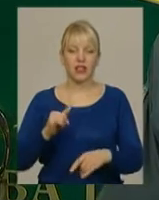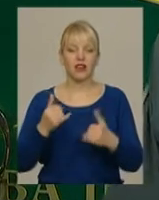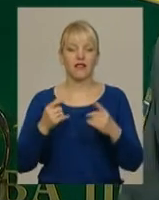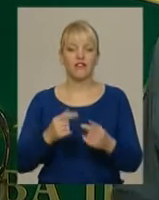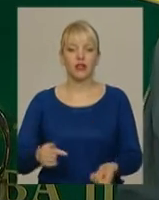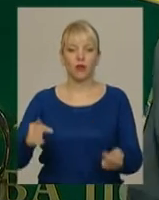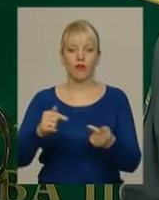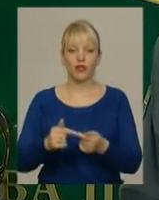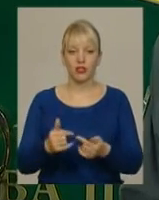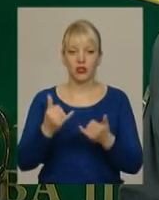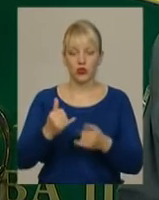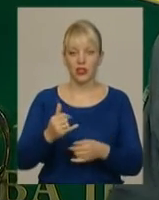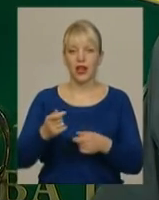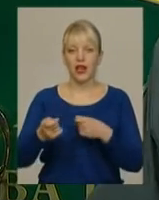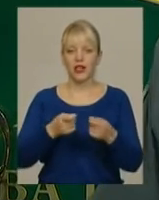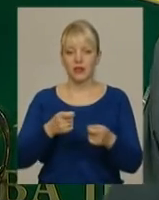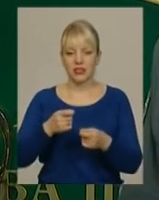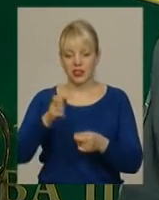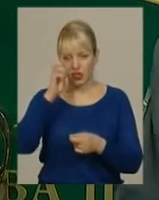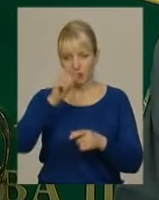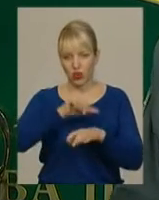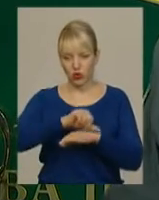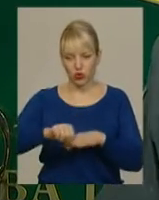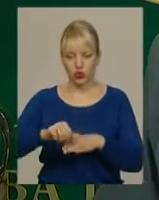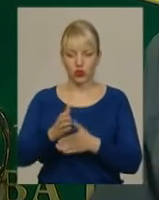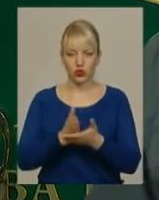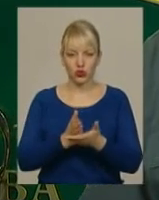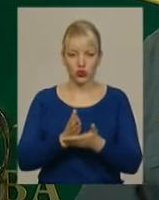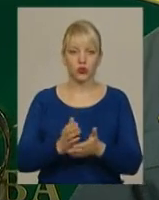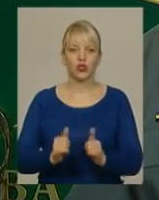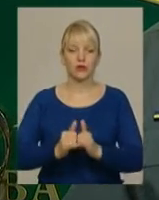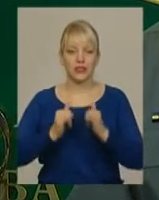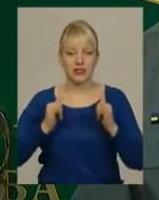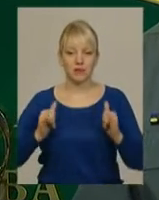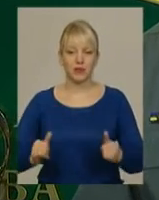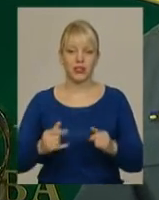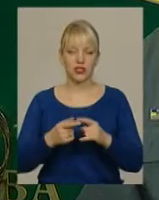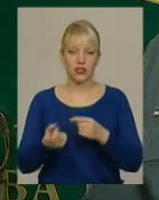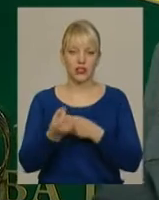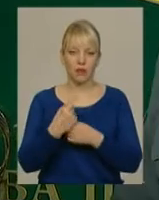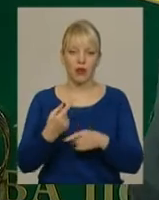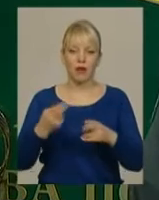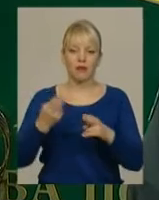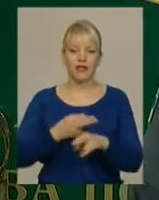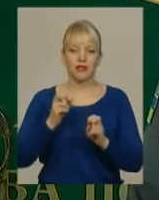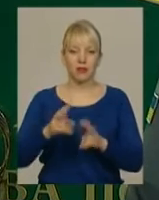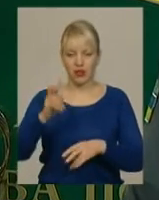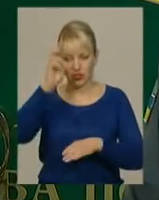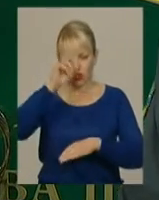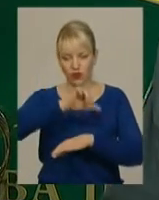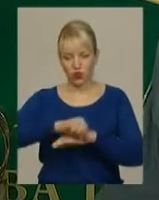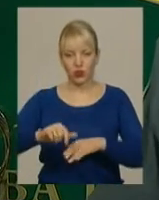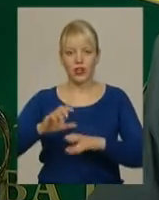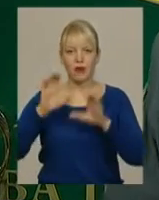сьогодні адміністрація Державної прикордонної служби нам збільшує державне замовлення саме на ці спеціалісти. Це безпека державного кордону і правоохоронна